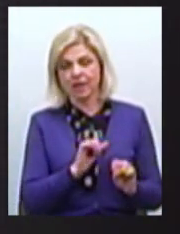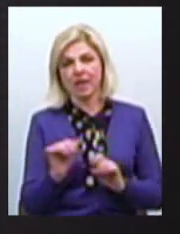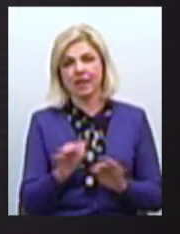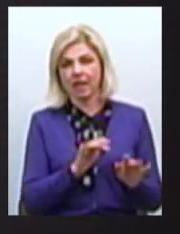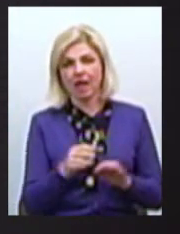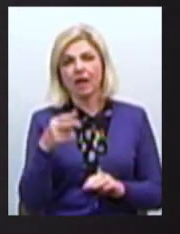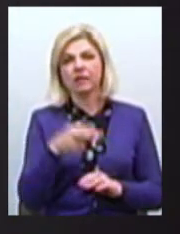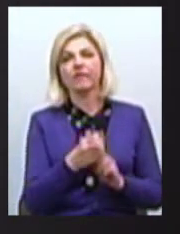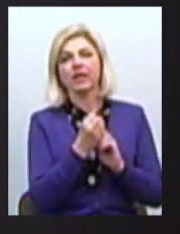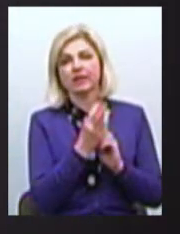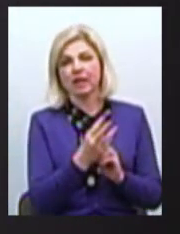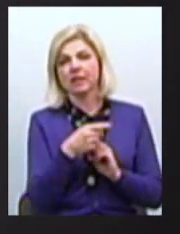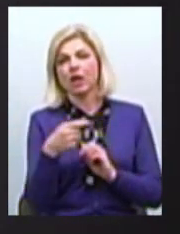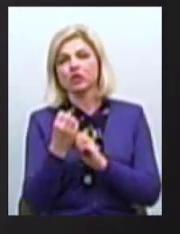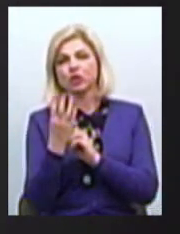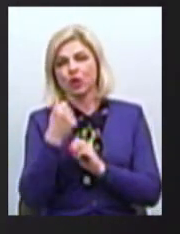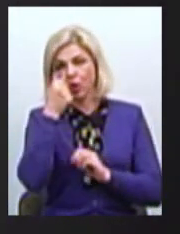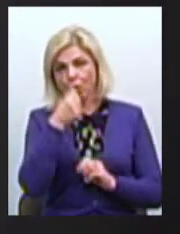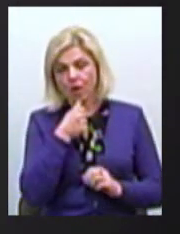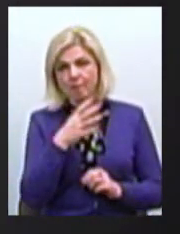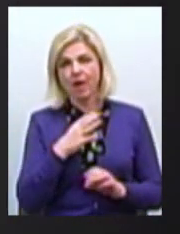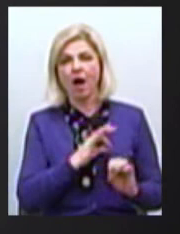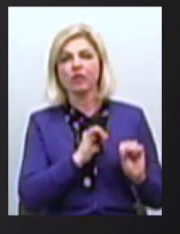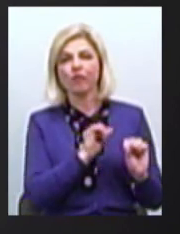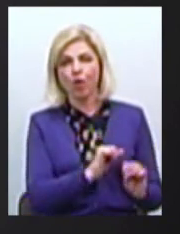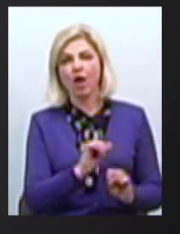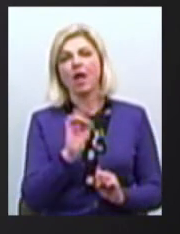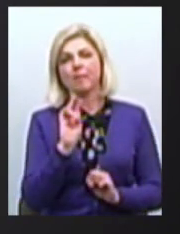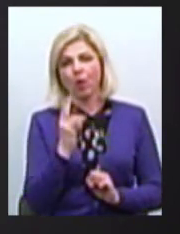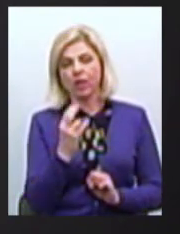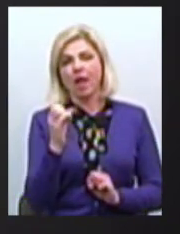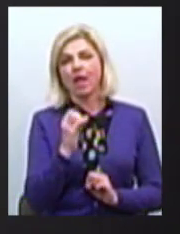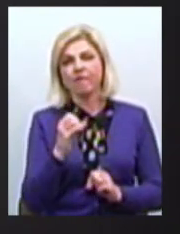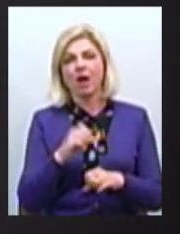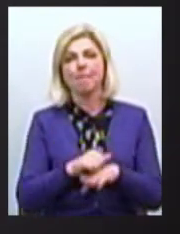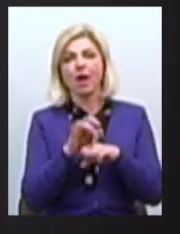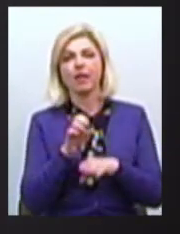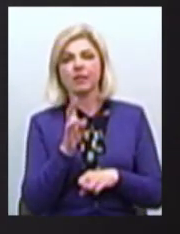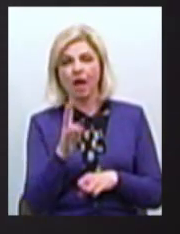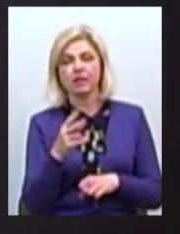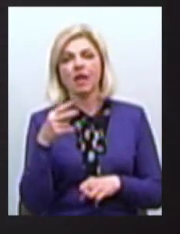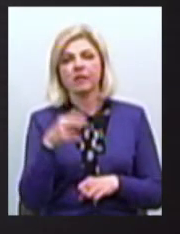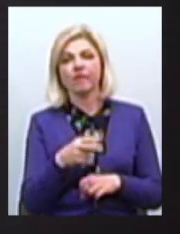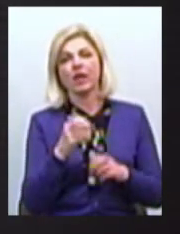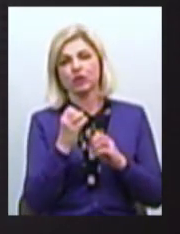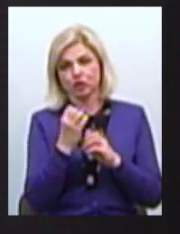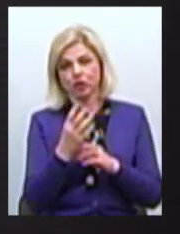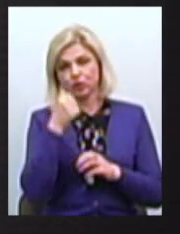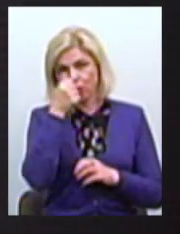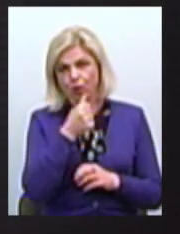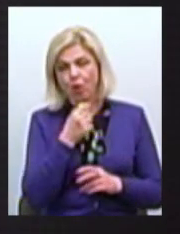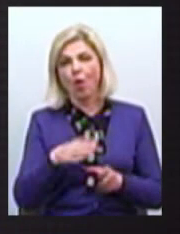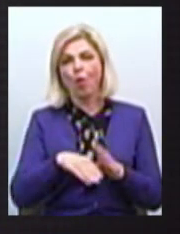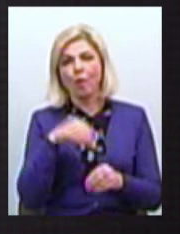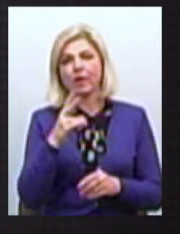-2014 роках була адвокатом Миколаївського Євромайдану В березні 2014 року обрана на посаду заступника